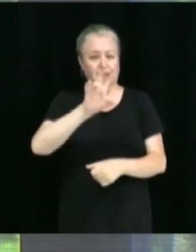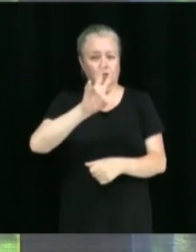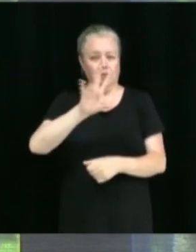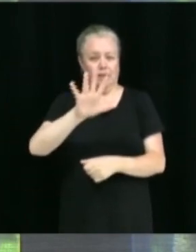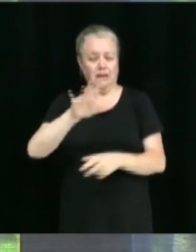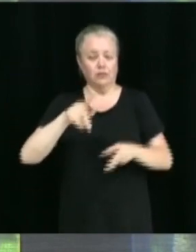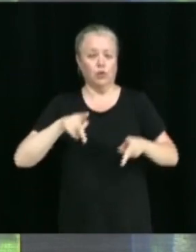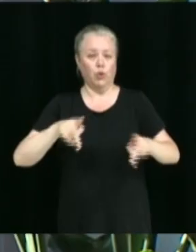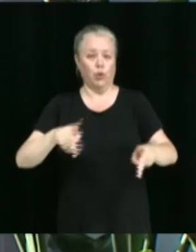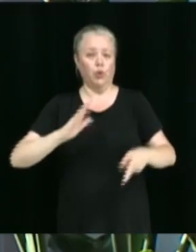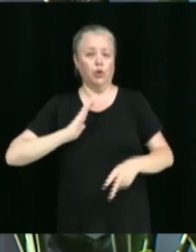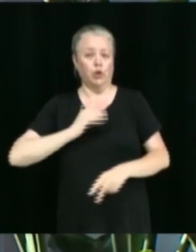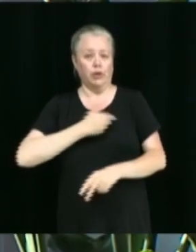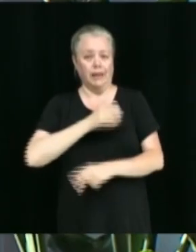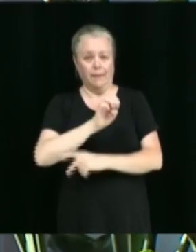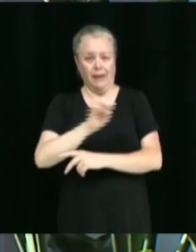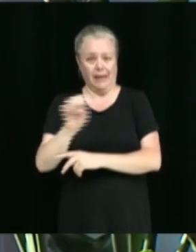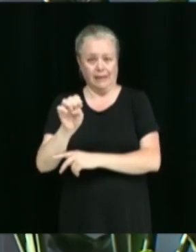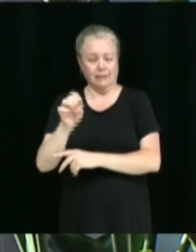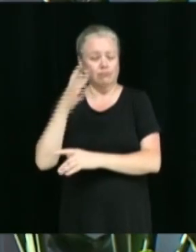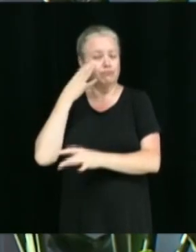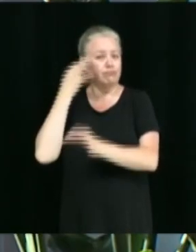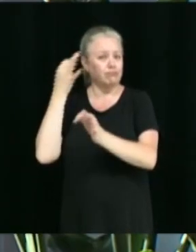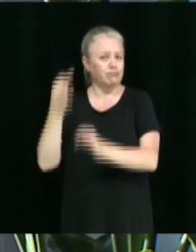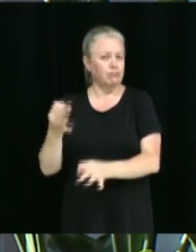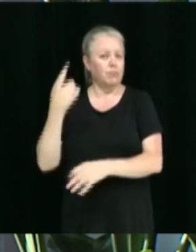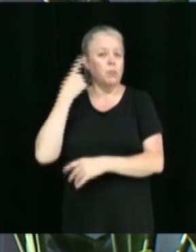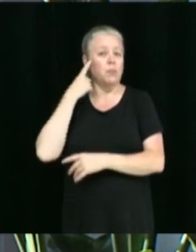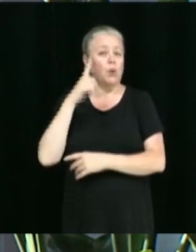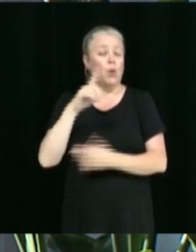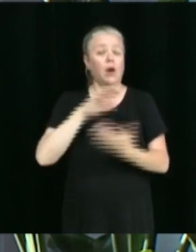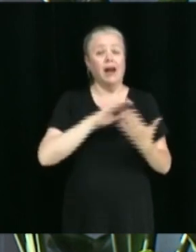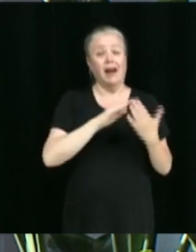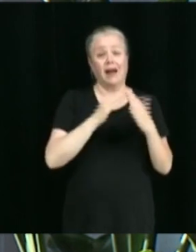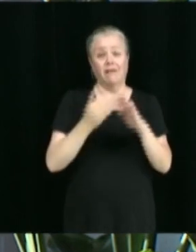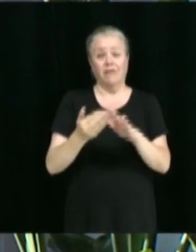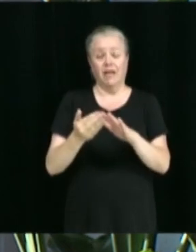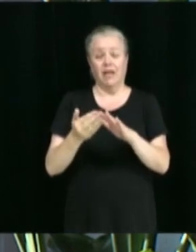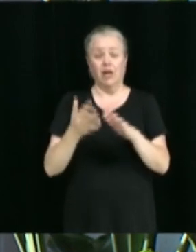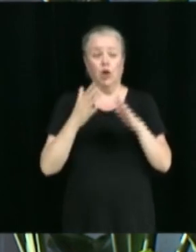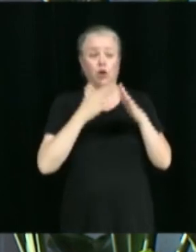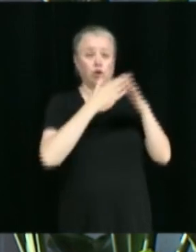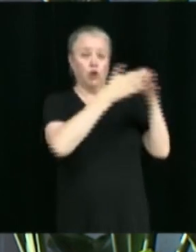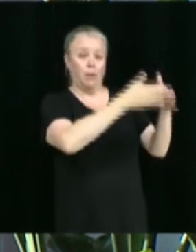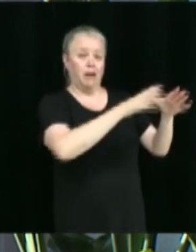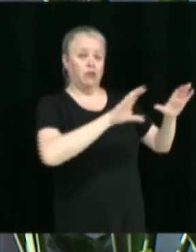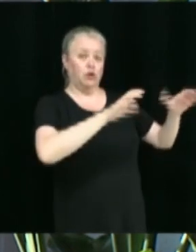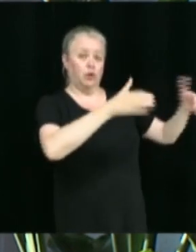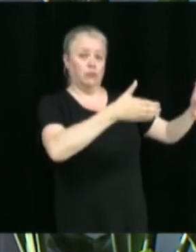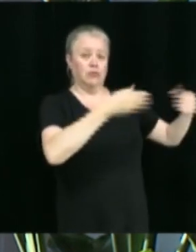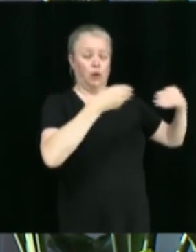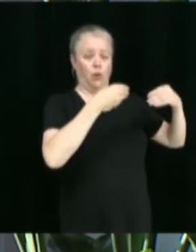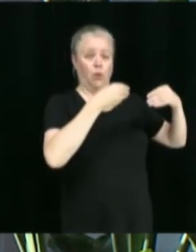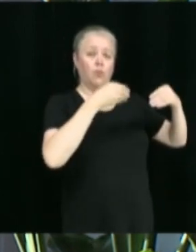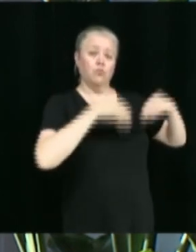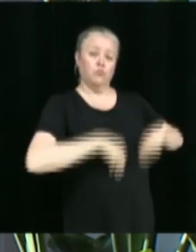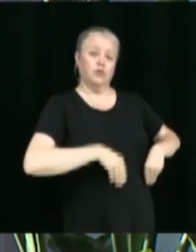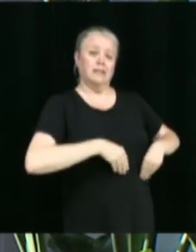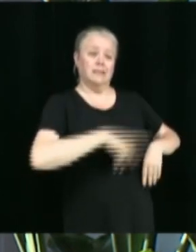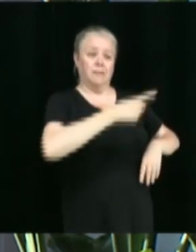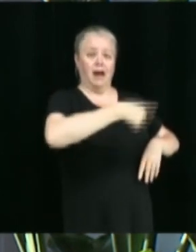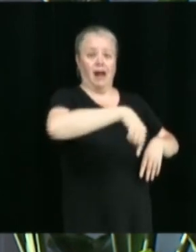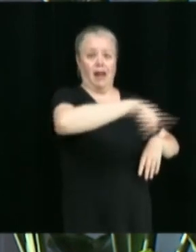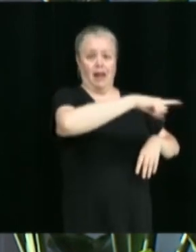-Est. Il s'agit d'une résolution afin d'indiquer que la Ville s'en remet à la décision de la Commission municipale du Québec concernant la demande de